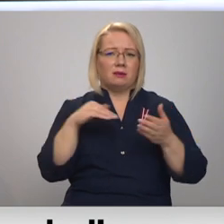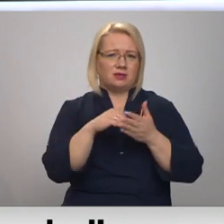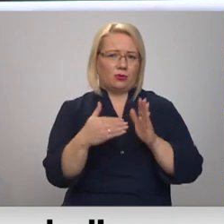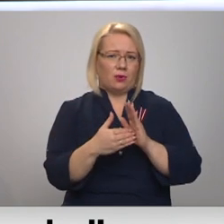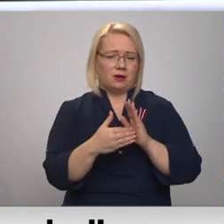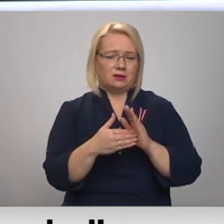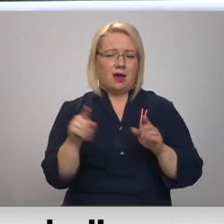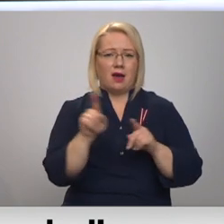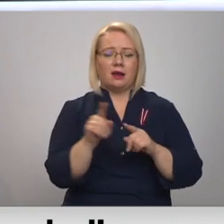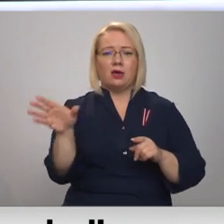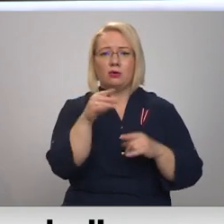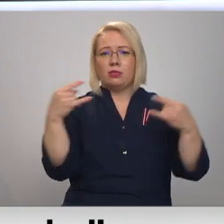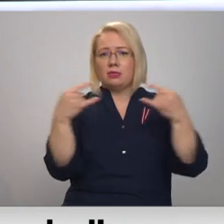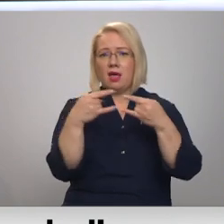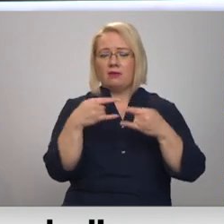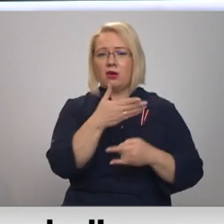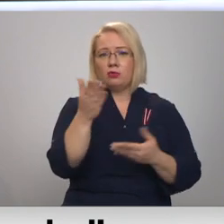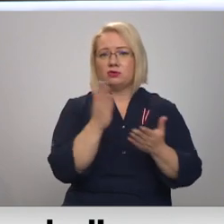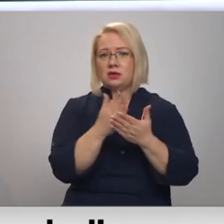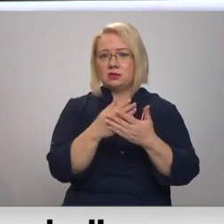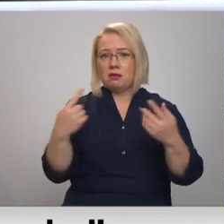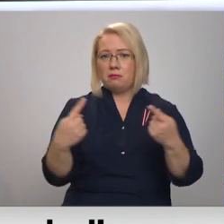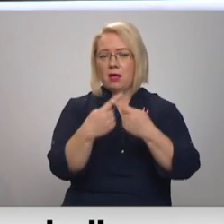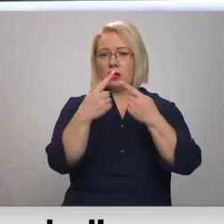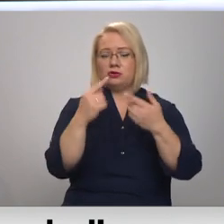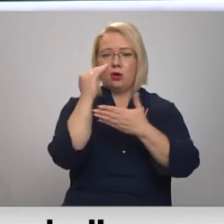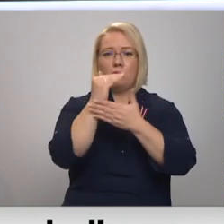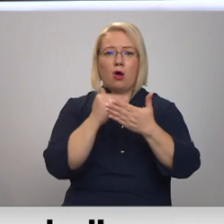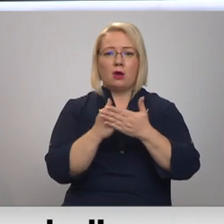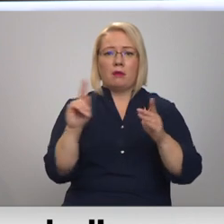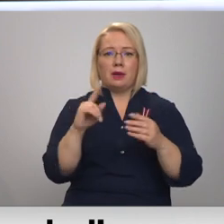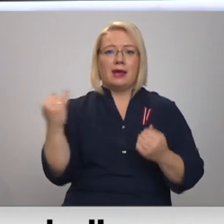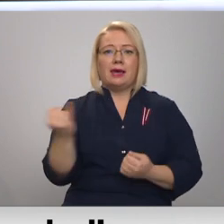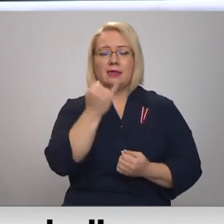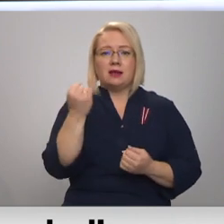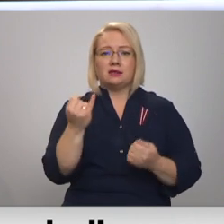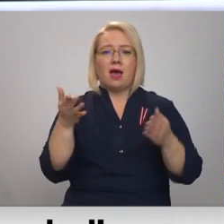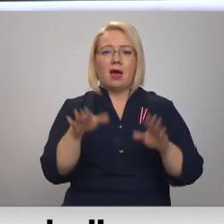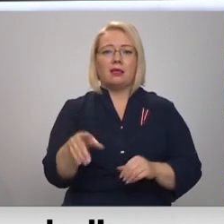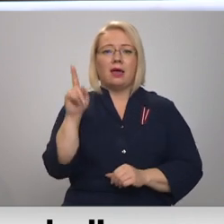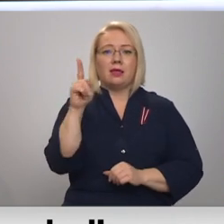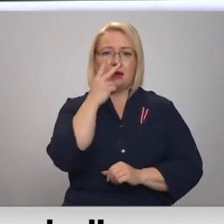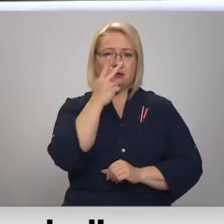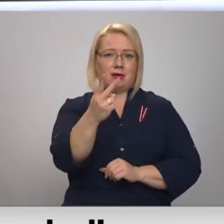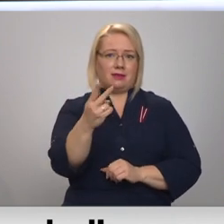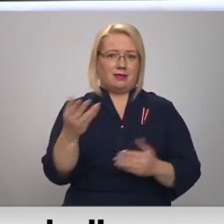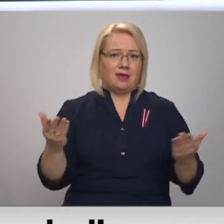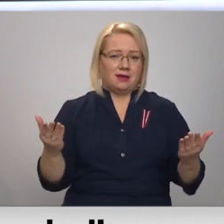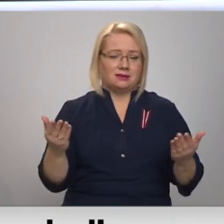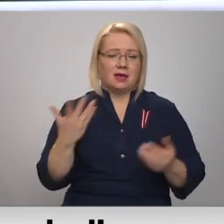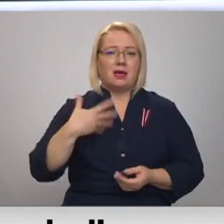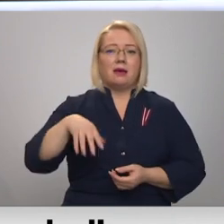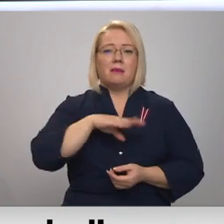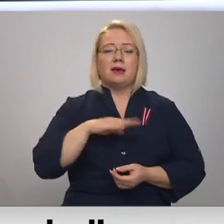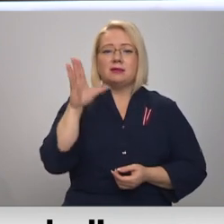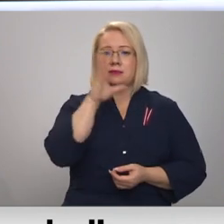televīzija, viss komplementi, jūs esat pielāgojušies. Programma šodien ir interesanti, atliek tikai skatīties. Tā kā mēs